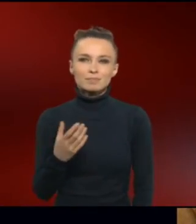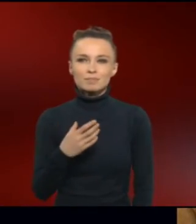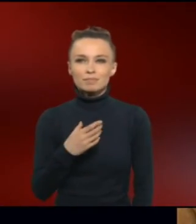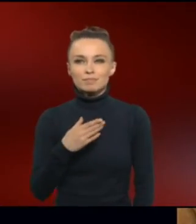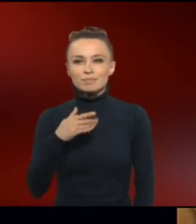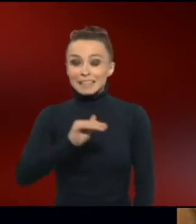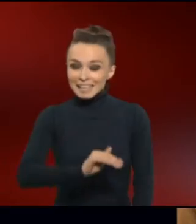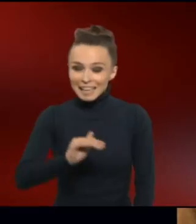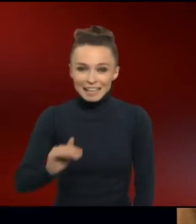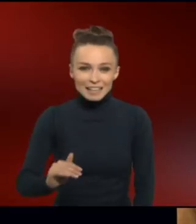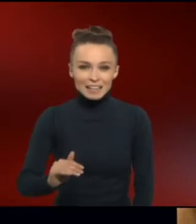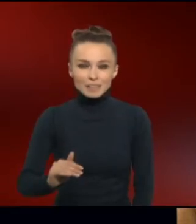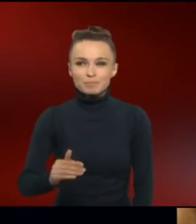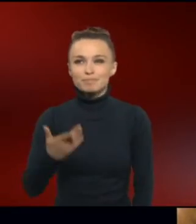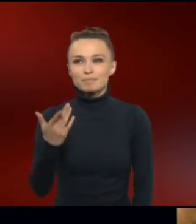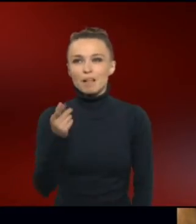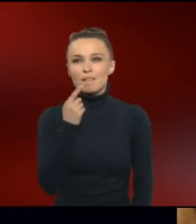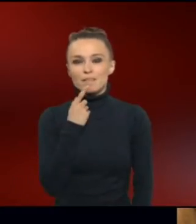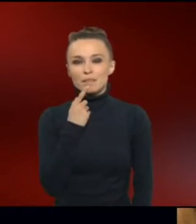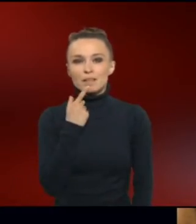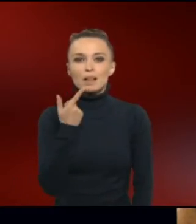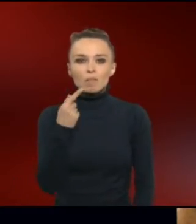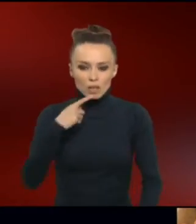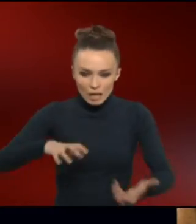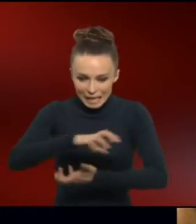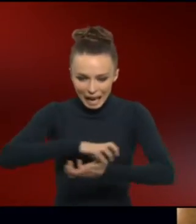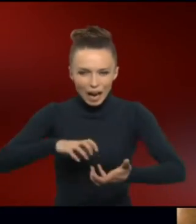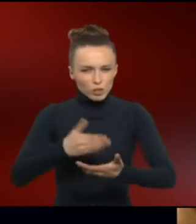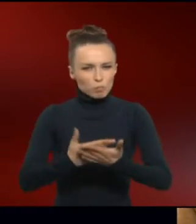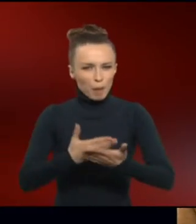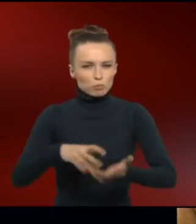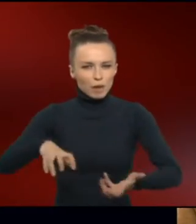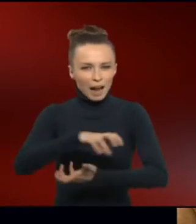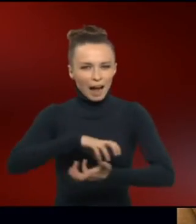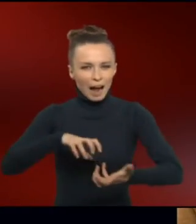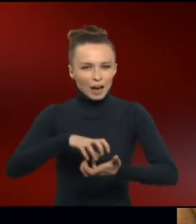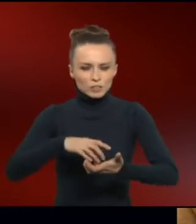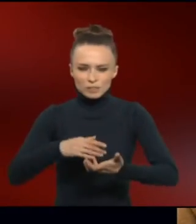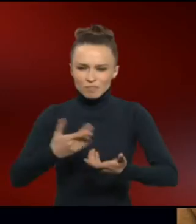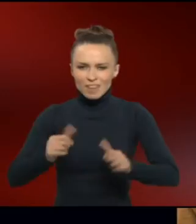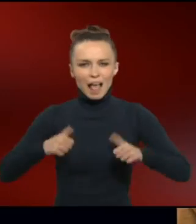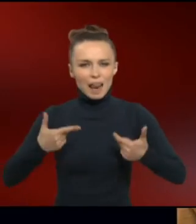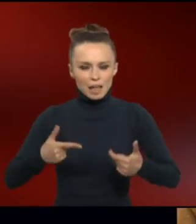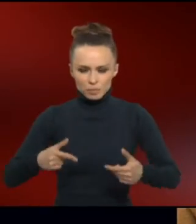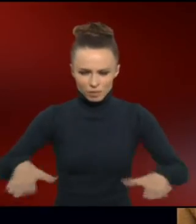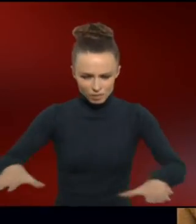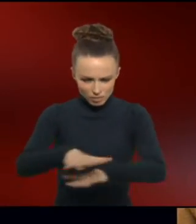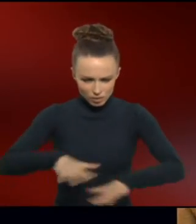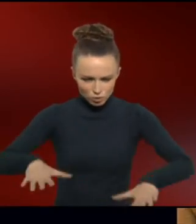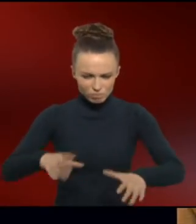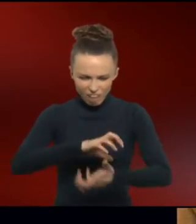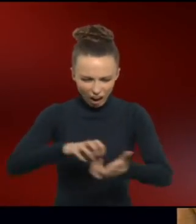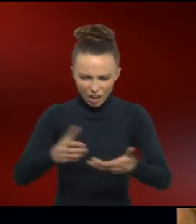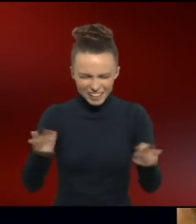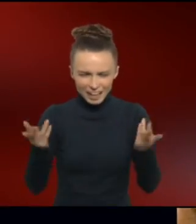Kinder, wenn es ein Chaos gibt, ein Chaos, wie sie erlebt haben, auf dem Tisch, egal wo